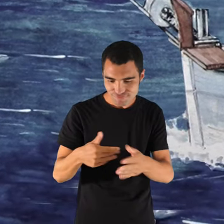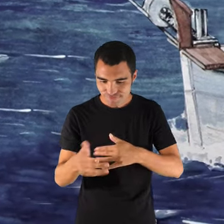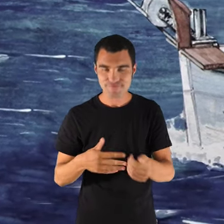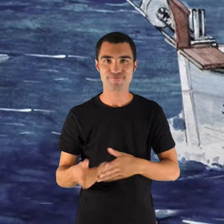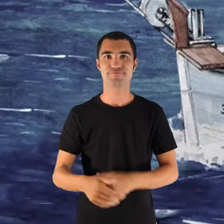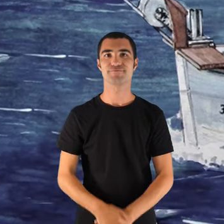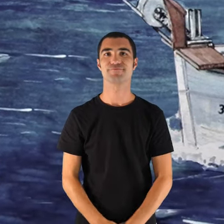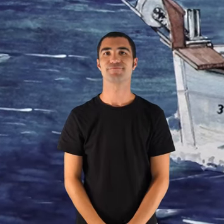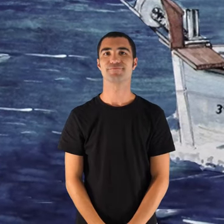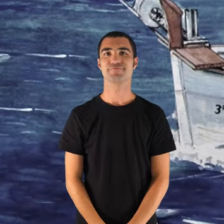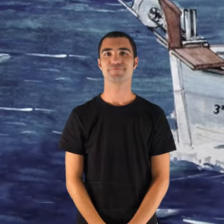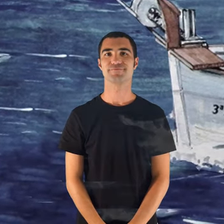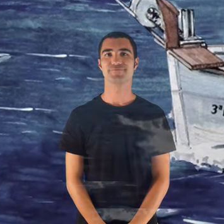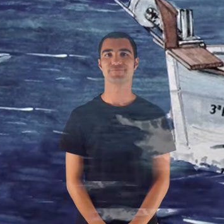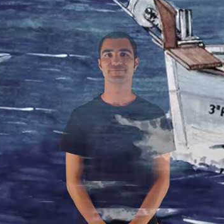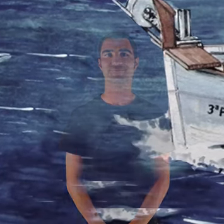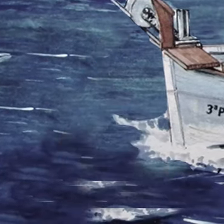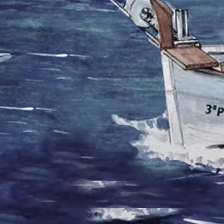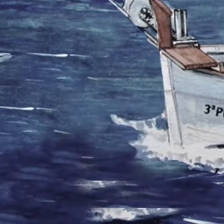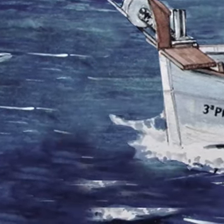jo jo jo jo Gràcies.